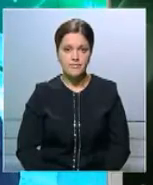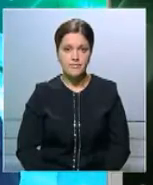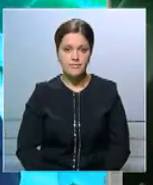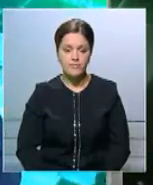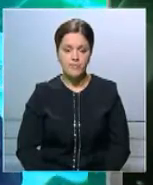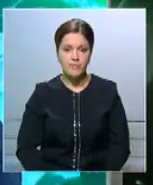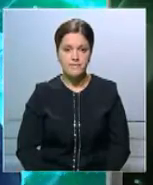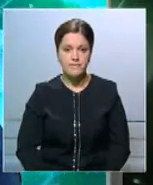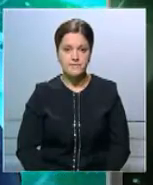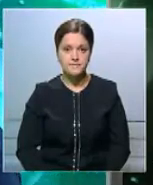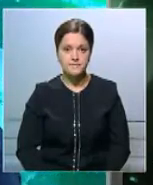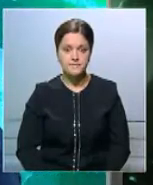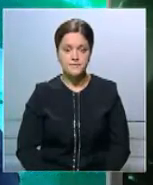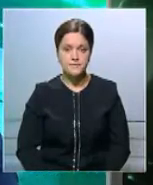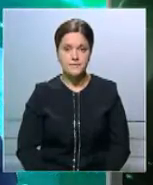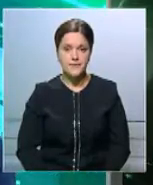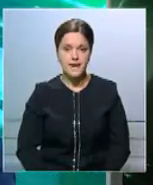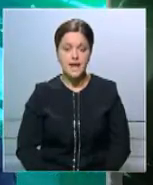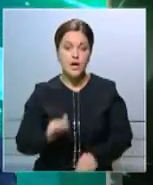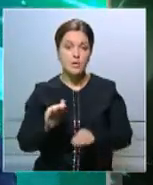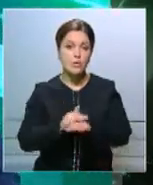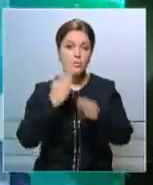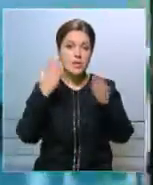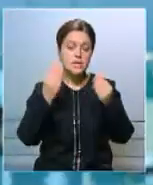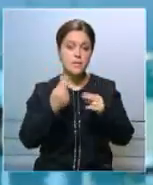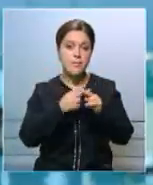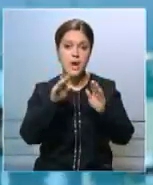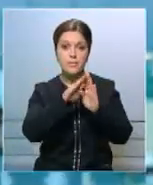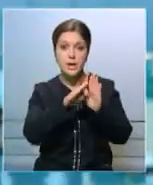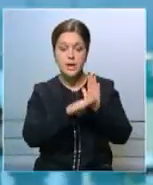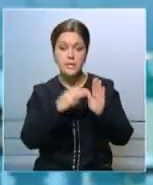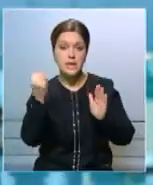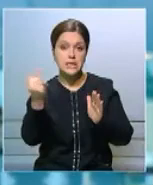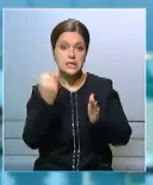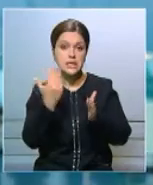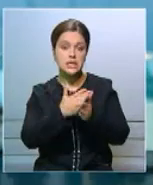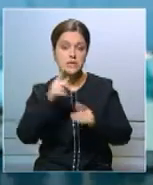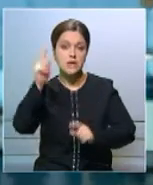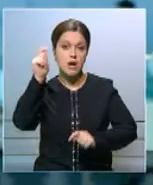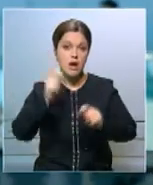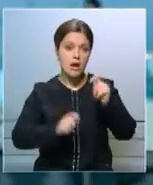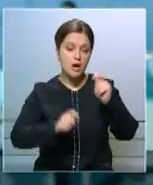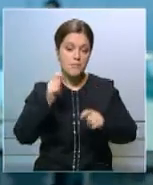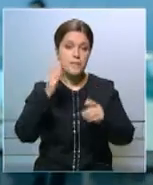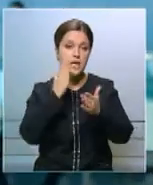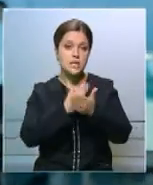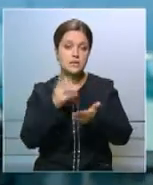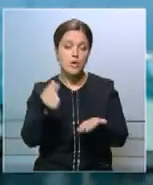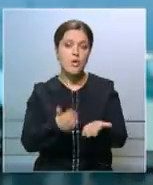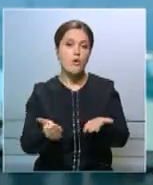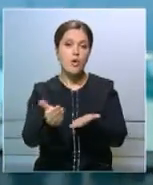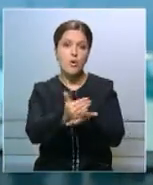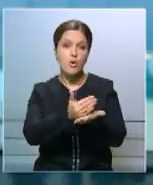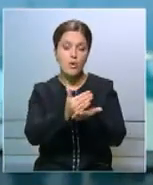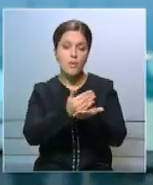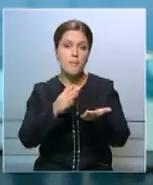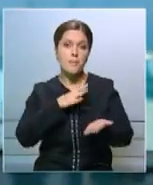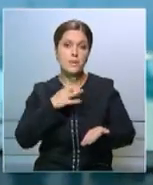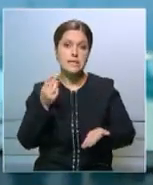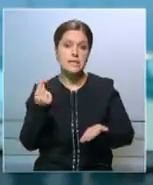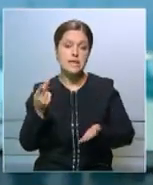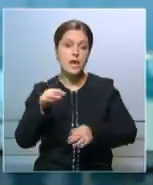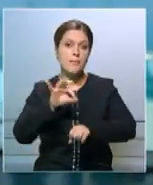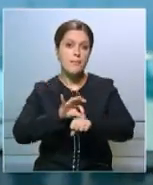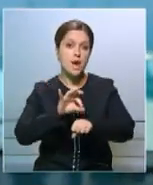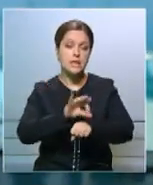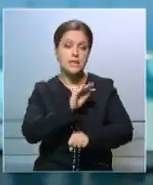Добрый день. Алмаз программа очень насыщена. Торжественному открытию съезда предшествовали благотворительные акции по сбору средств для больных детей, а